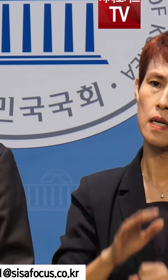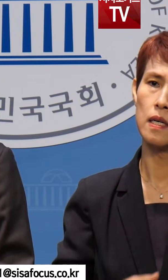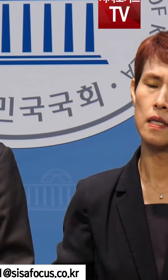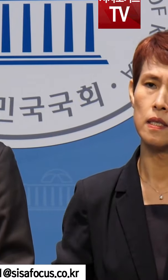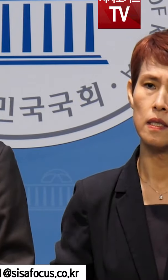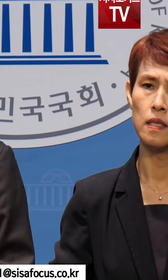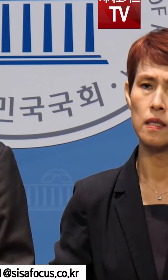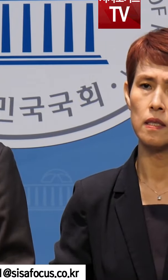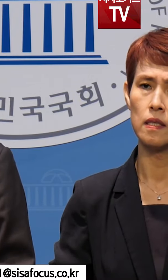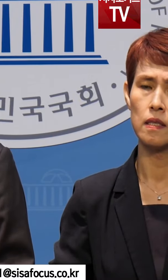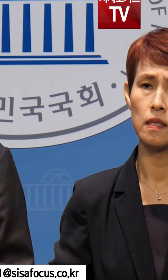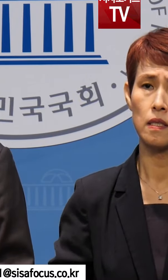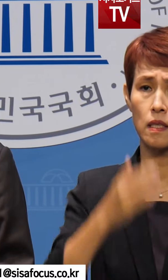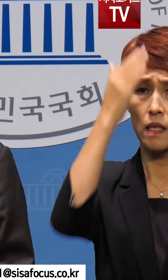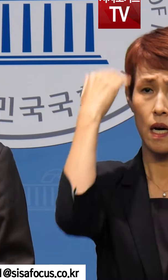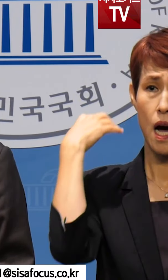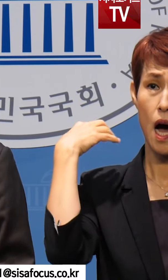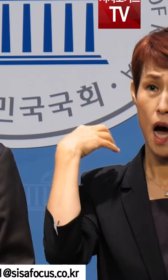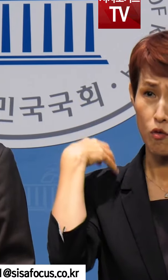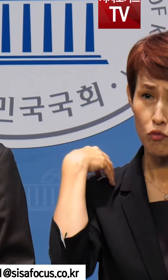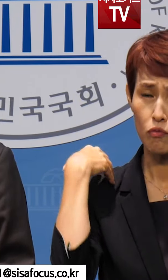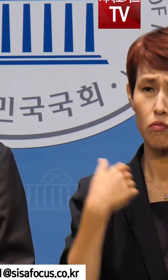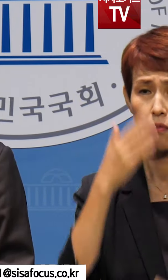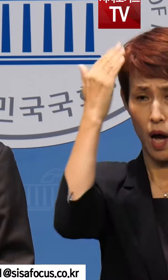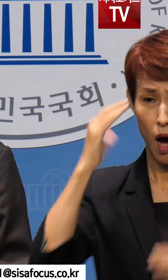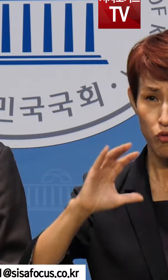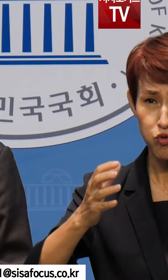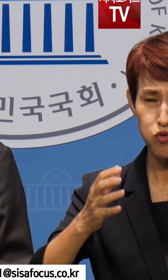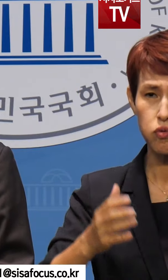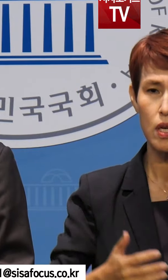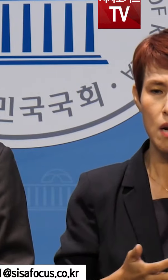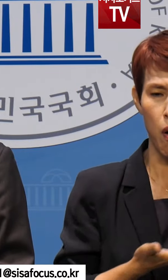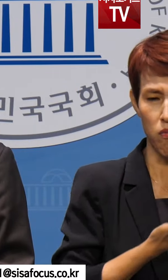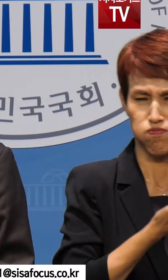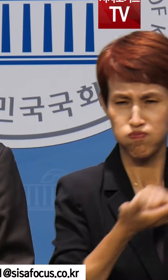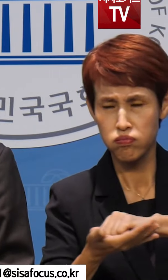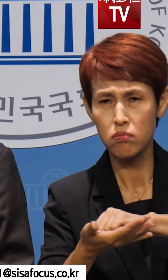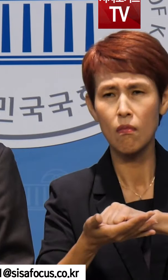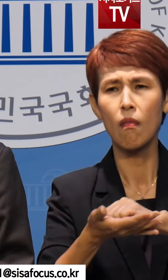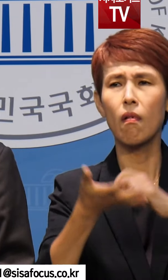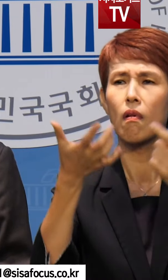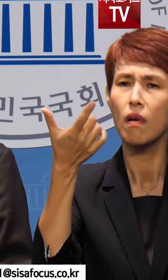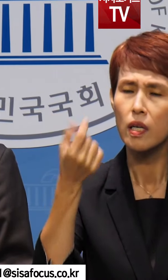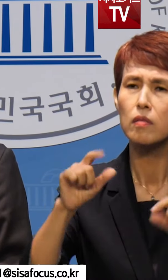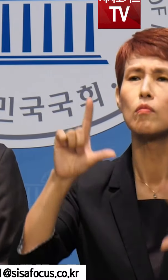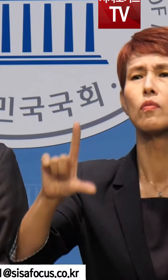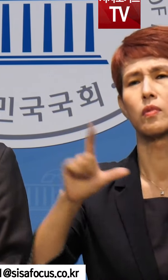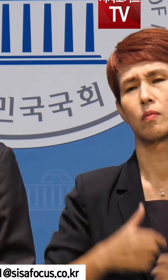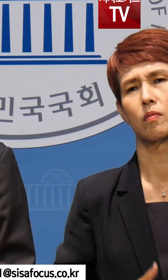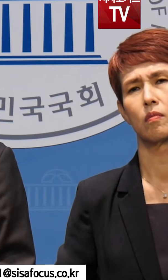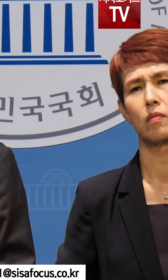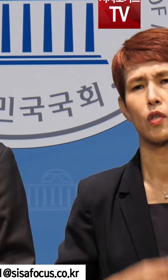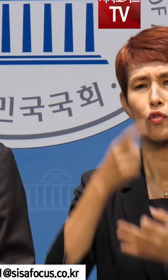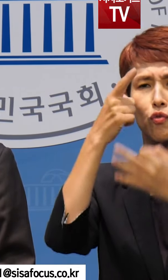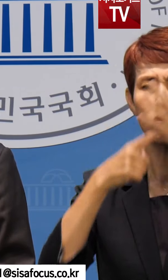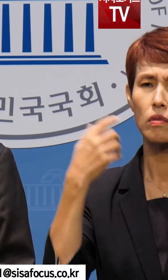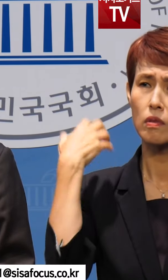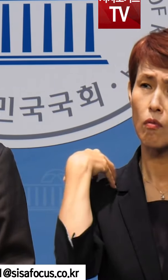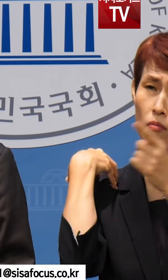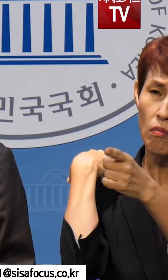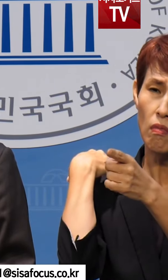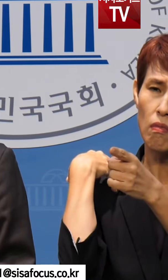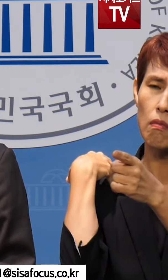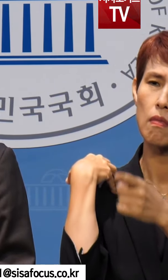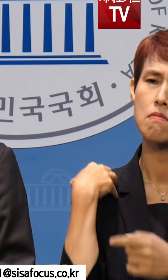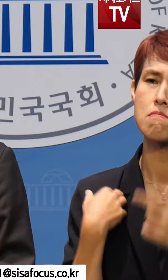대한민국을 마치 일제강점기로 되돌린 듯 폭주하는 윤석열 정부의